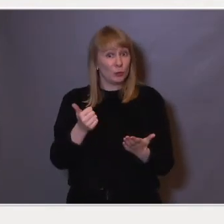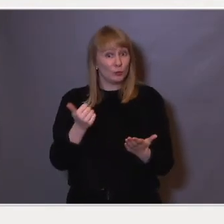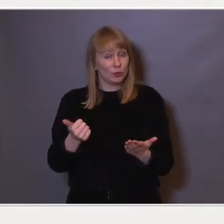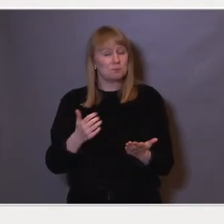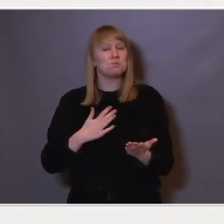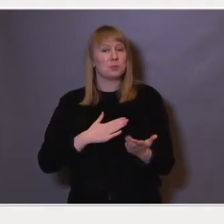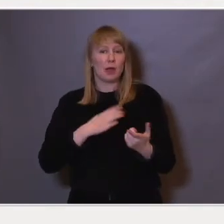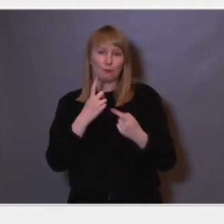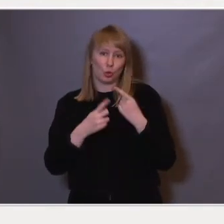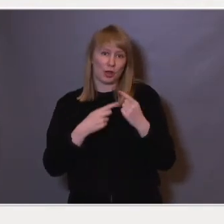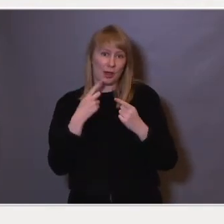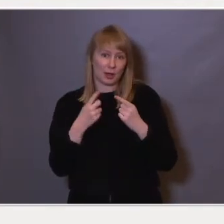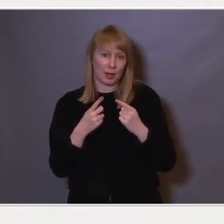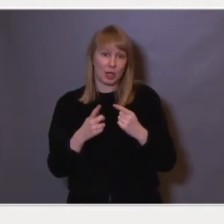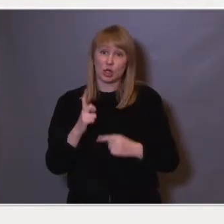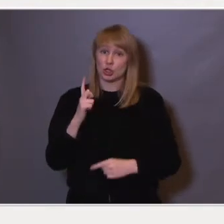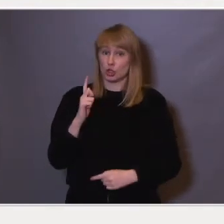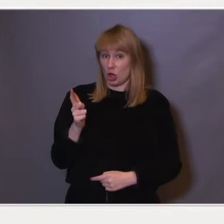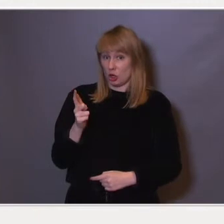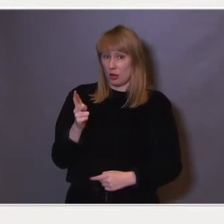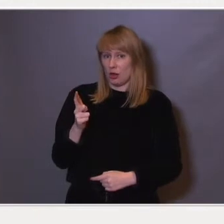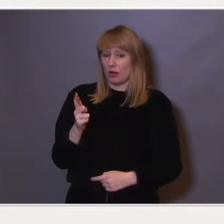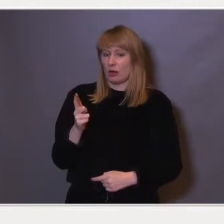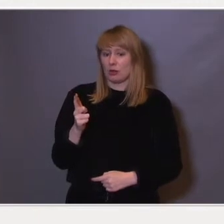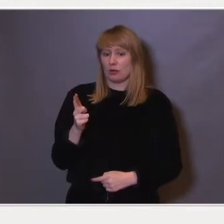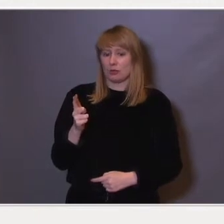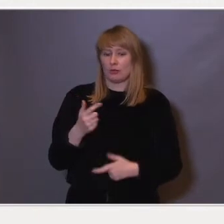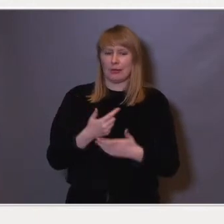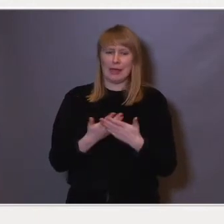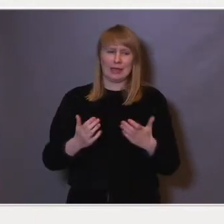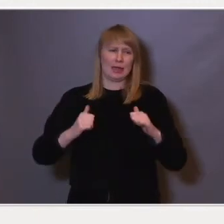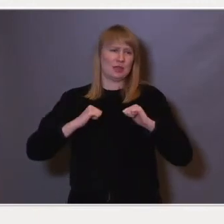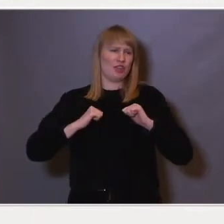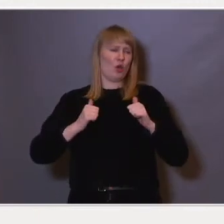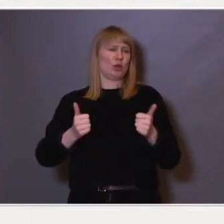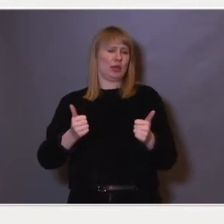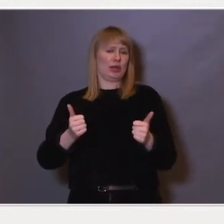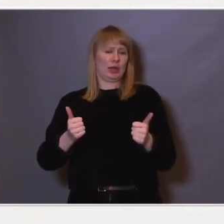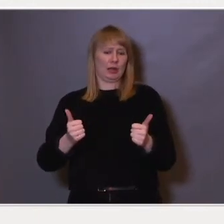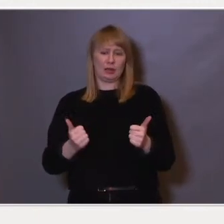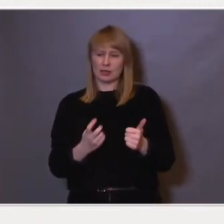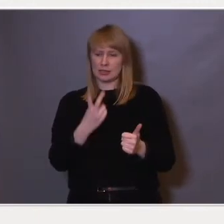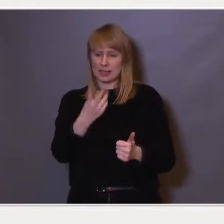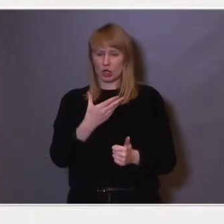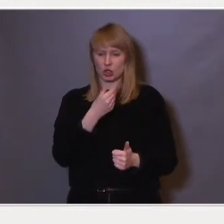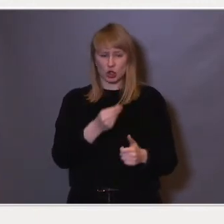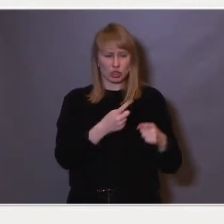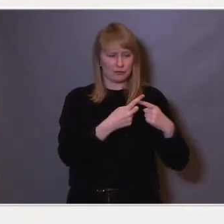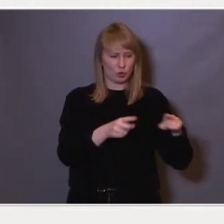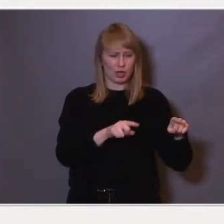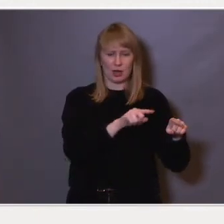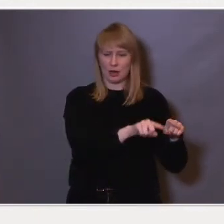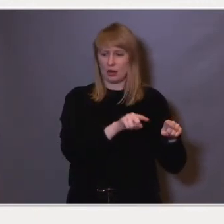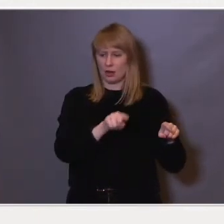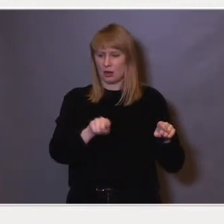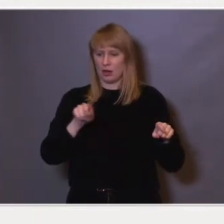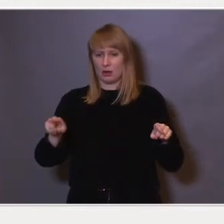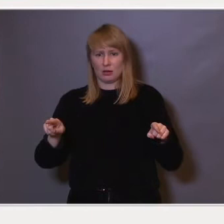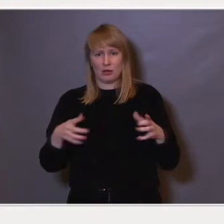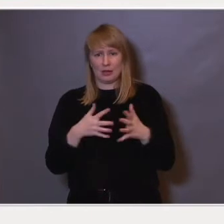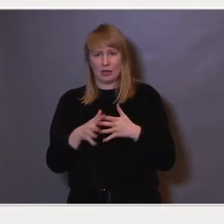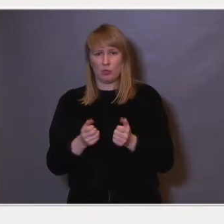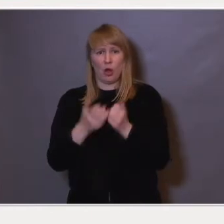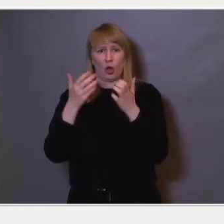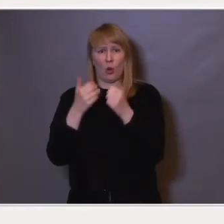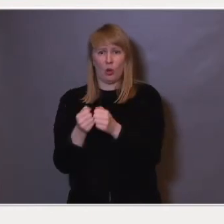kan jeg fortelle. Det er fordi at det er ingen selvfølge at man ser på de kjønnsforskjellene som har oppstått gjennom mange